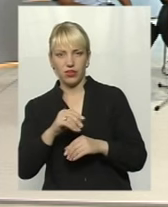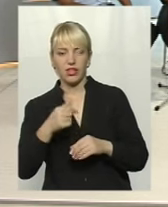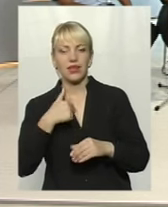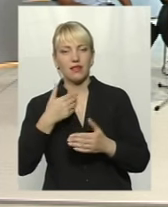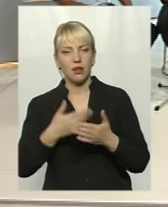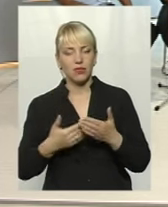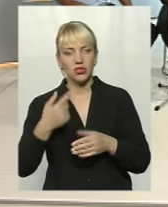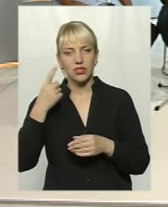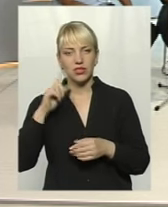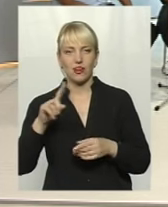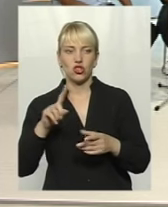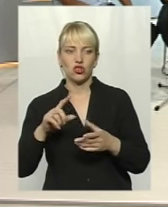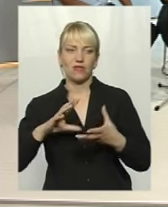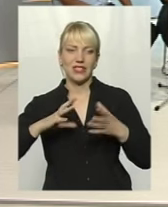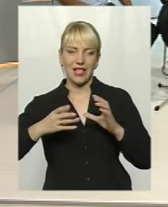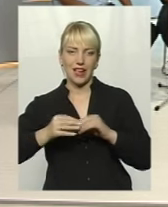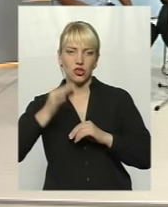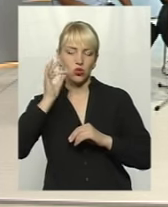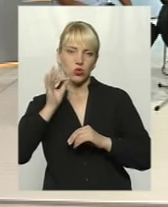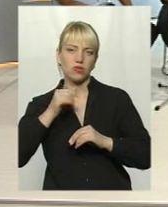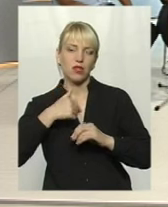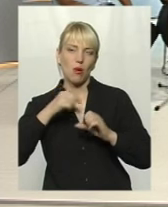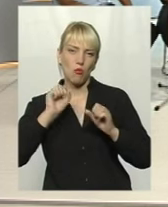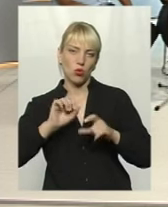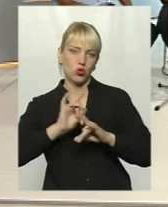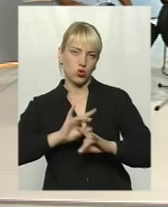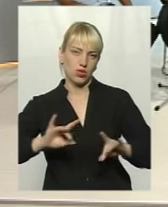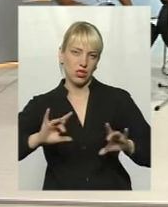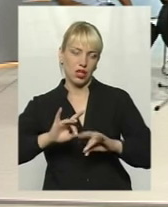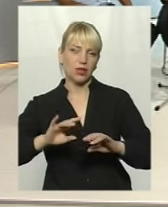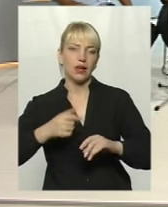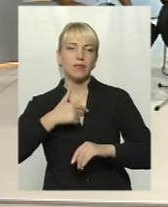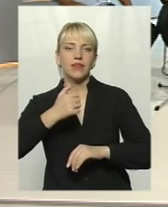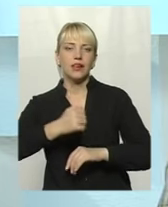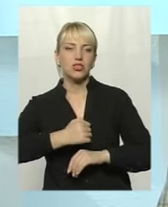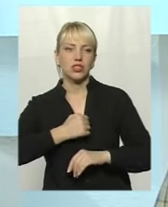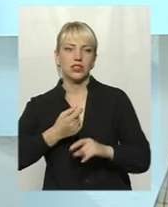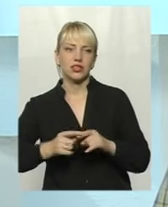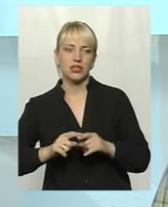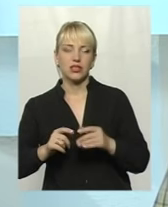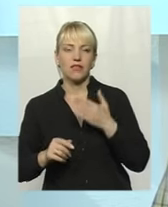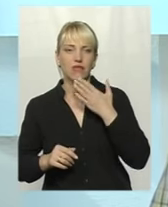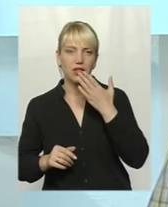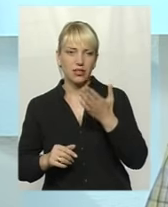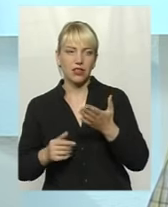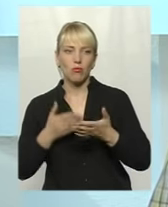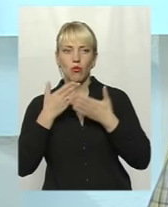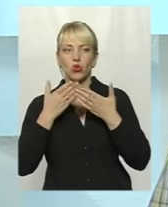багатьох громадах, я можу загальний досвід говорити, не безпосередньо цей, тому що, на жаль, я це звернення прочитав перед ефіром.